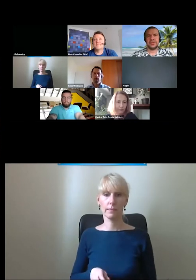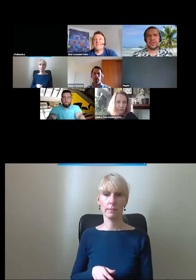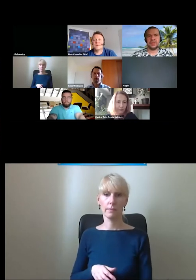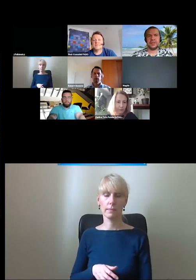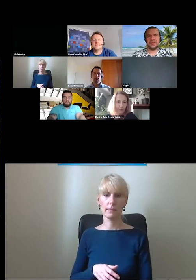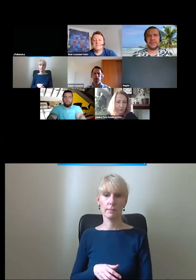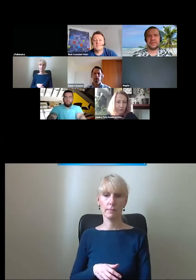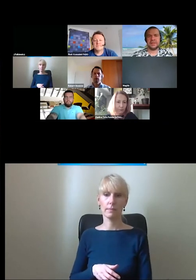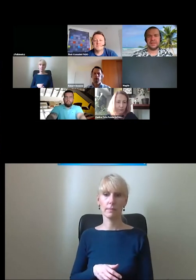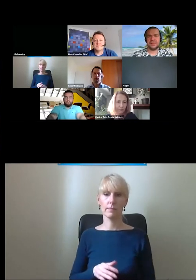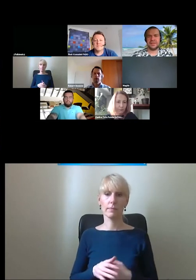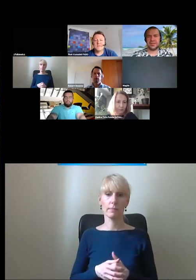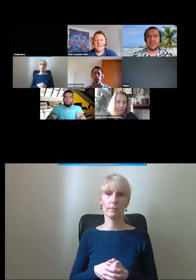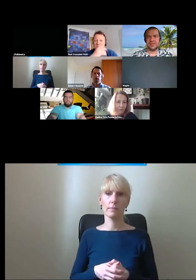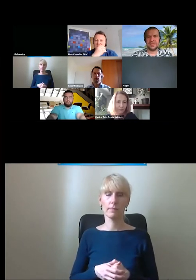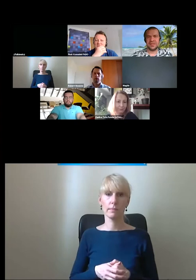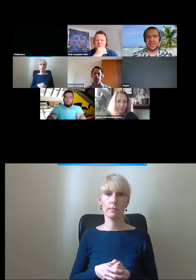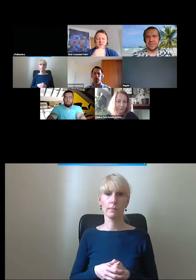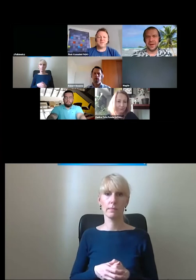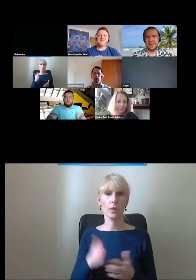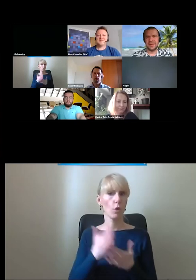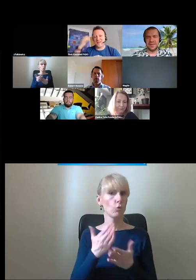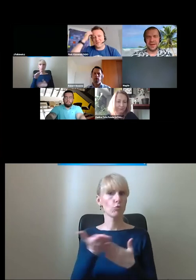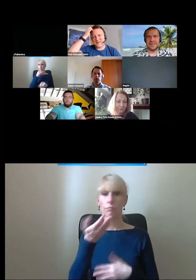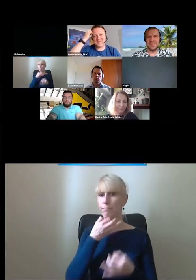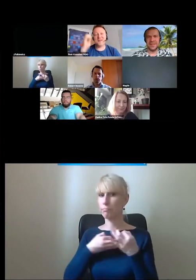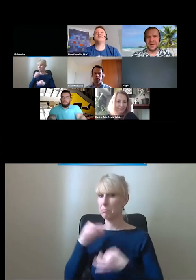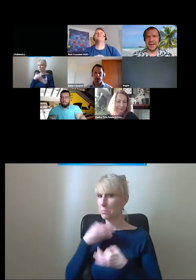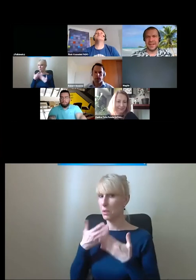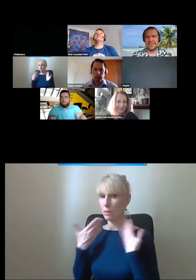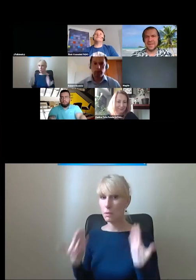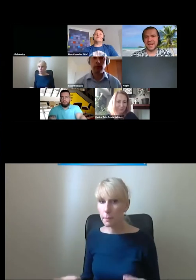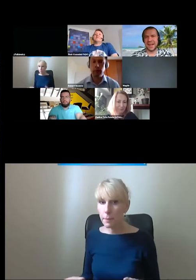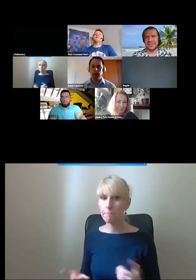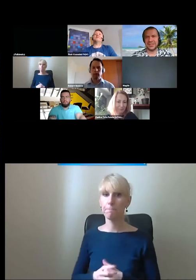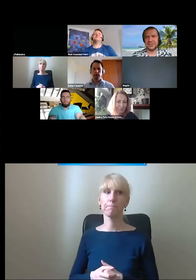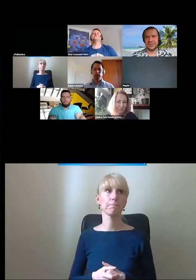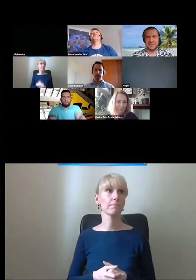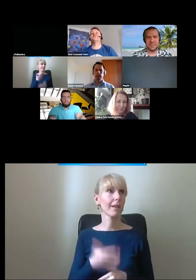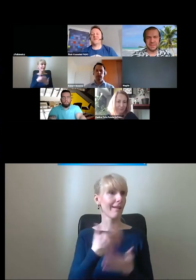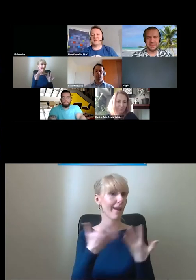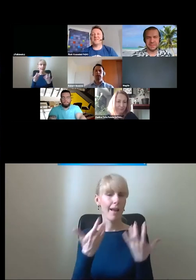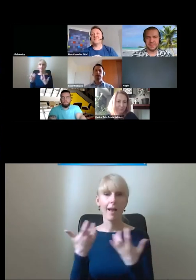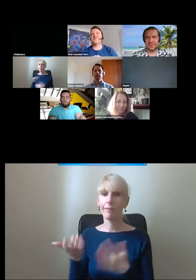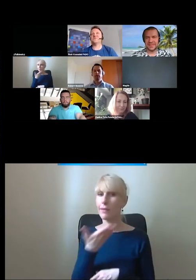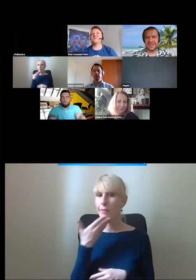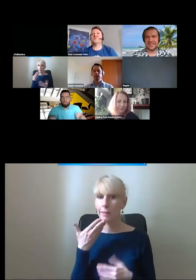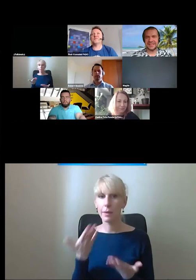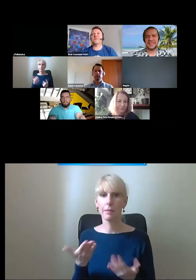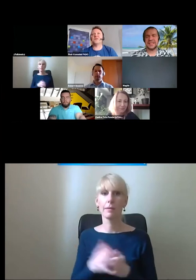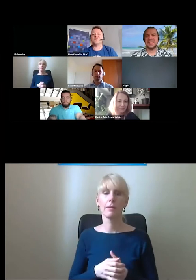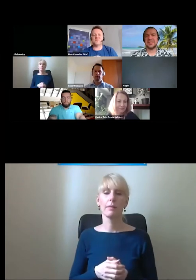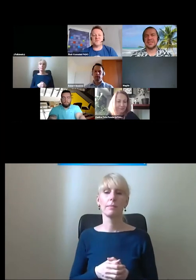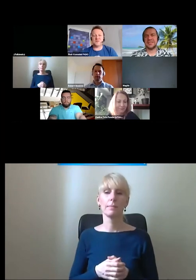Czyli co? Nie ma, słuchaj. nie ma. Nie ma chętnych. Nie, że nie ma chętnych, no rozumiem, że